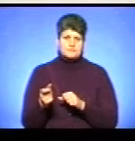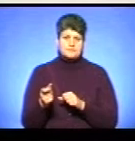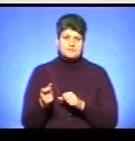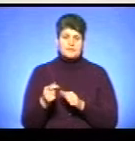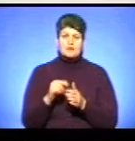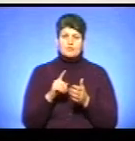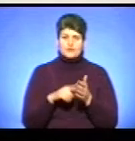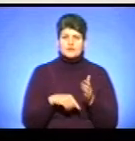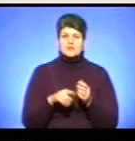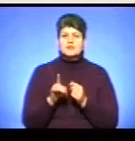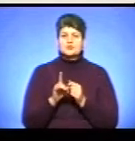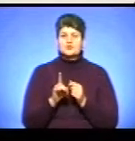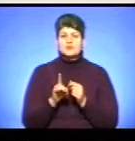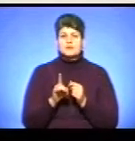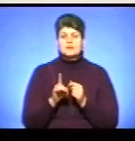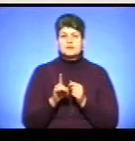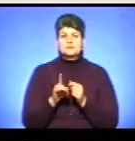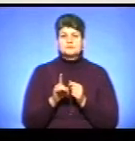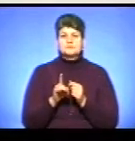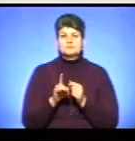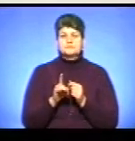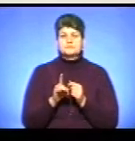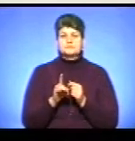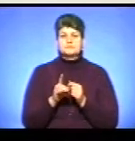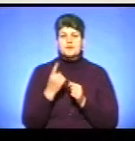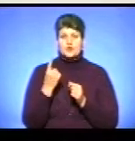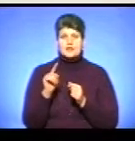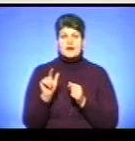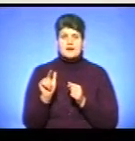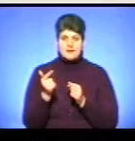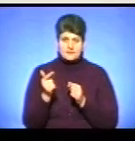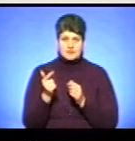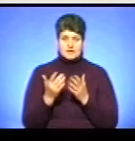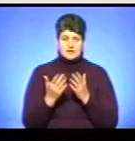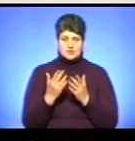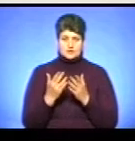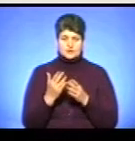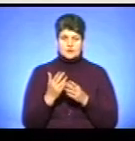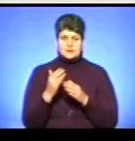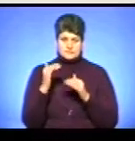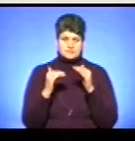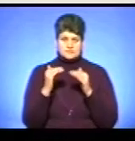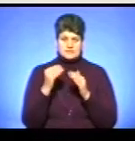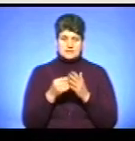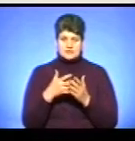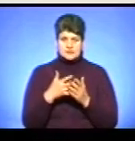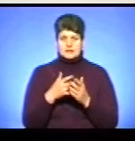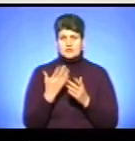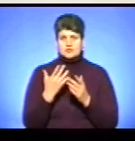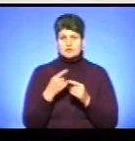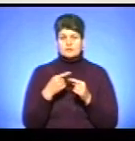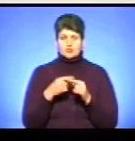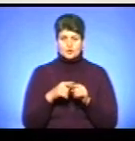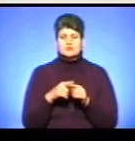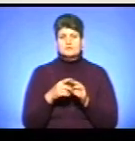Повірте, що одна гривня, якщо в диференційному тарифі, мені здається, якщо її множити